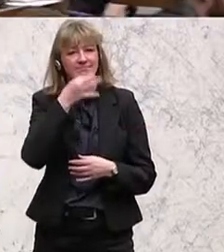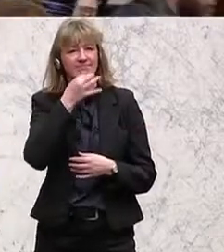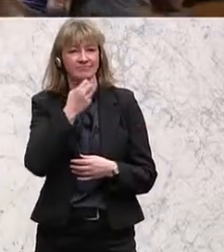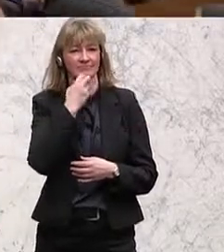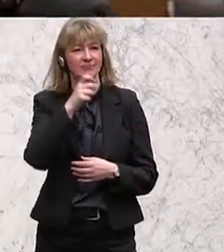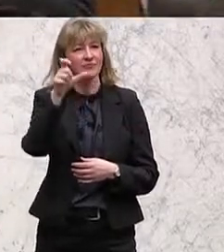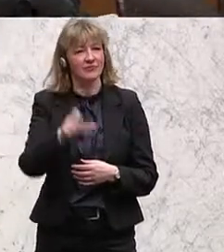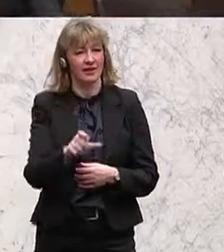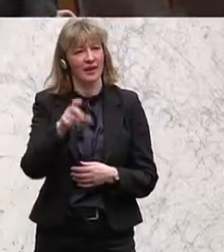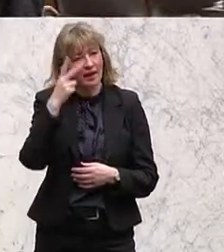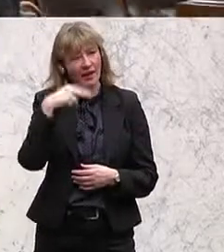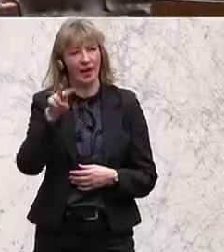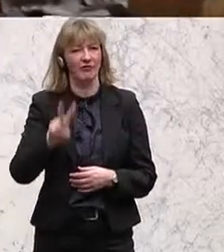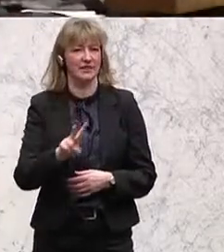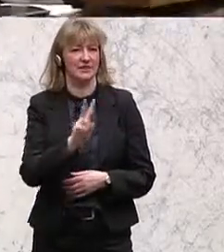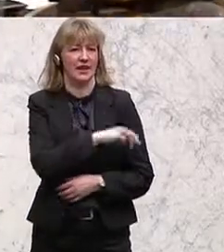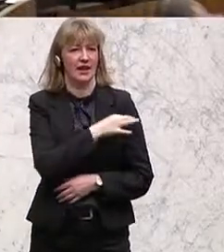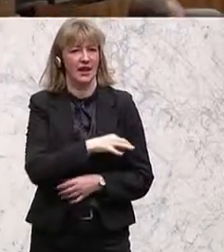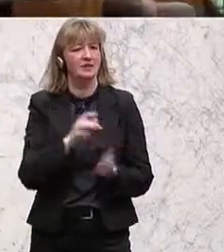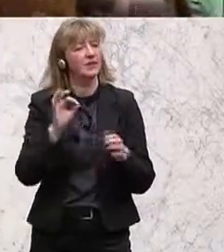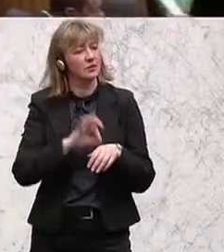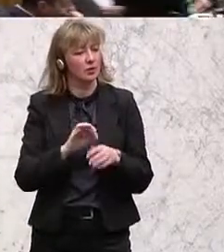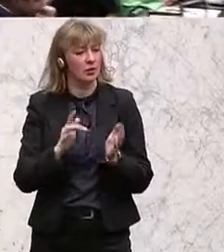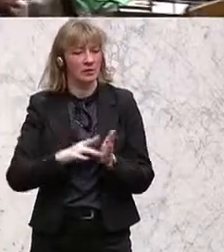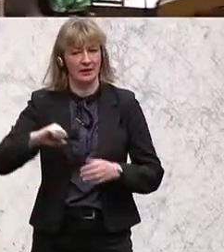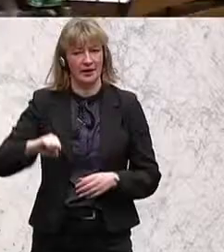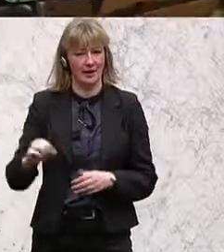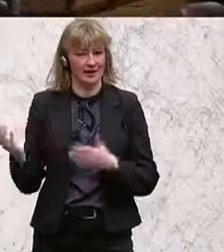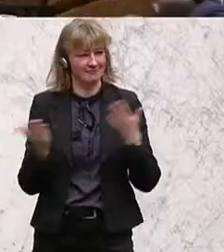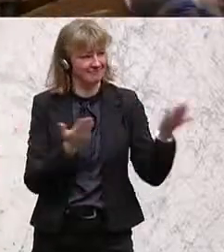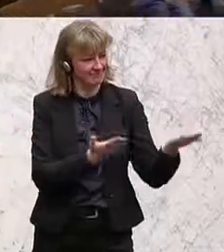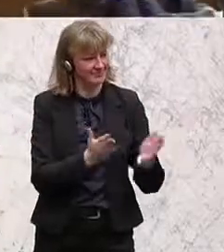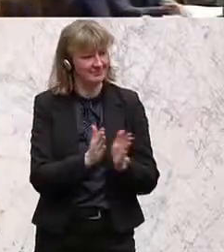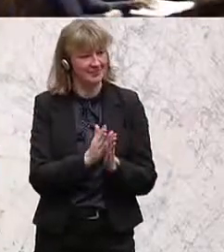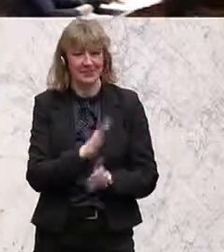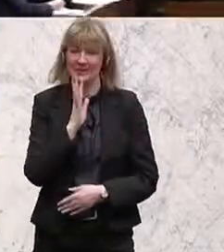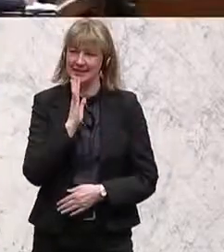Studienplatzfinanzierung inklusive Zugangsbeschränkungen, sagte Bildungssprecherin Gamon.